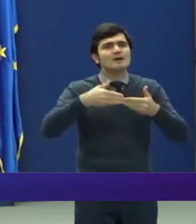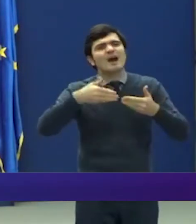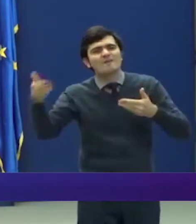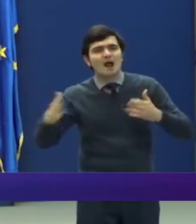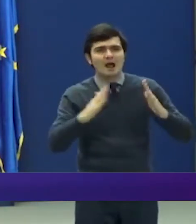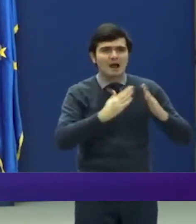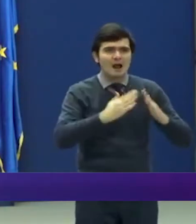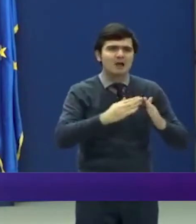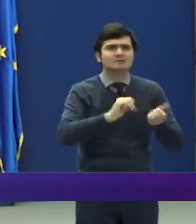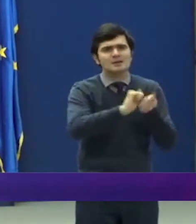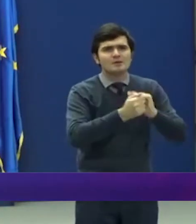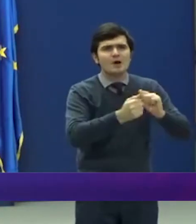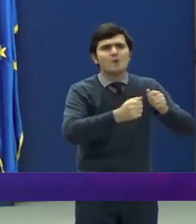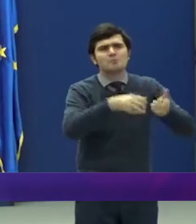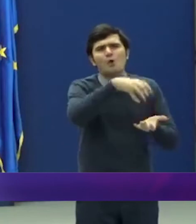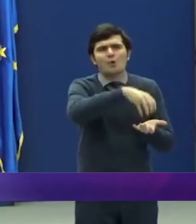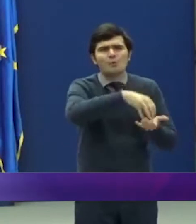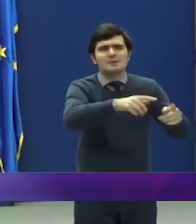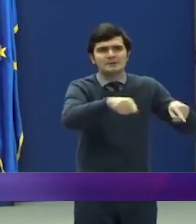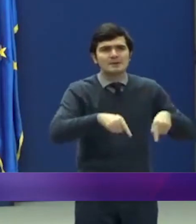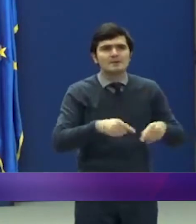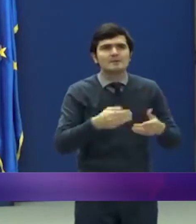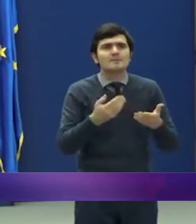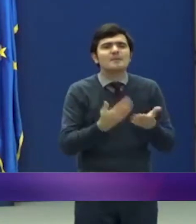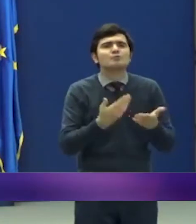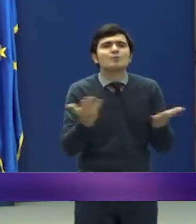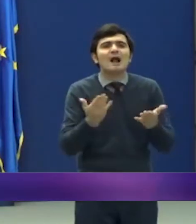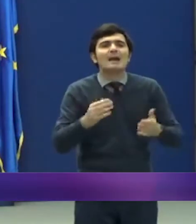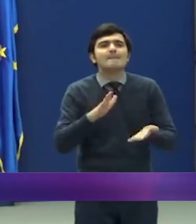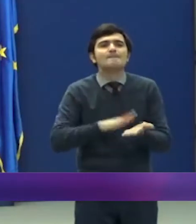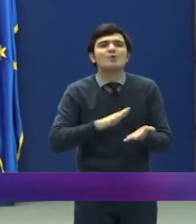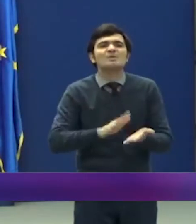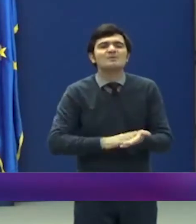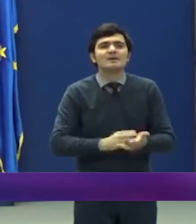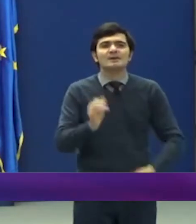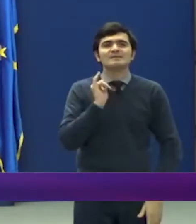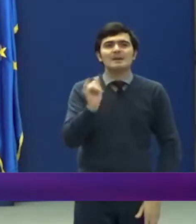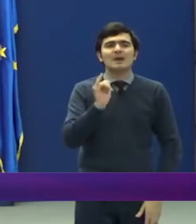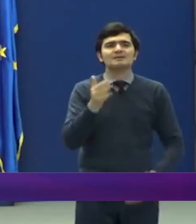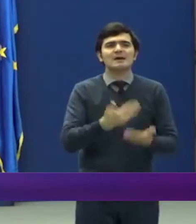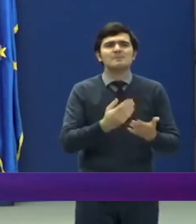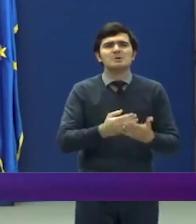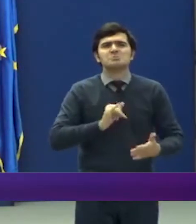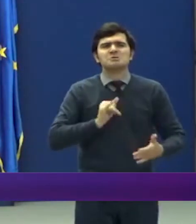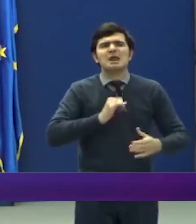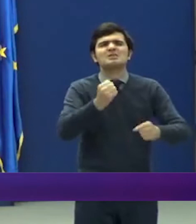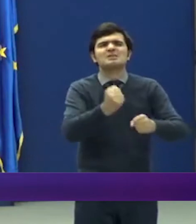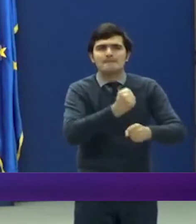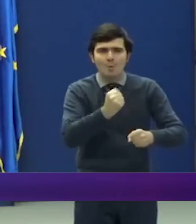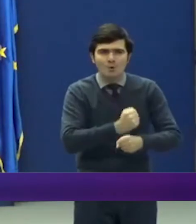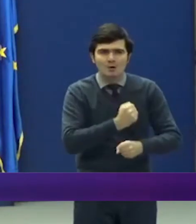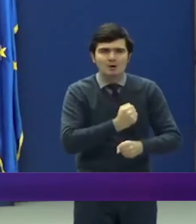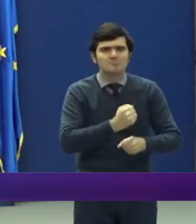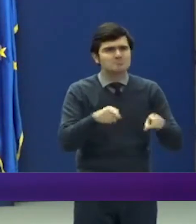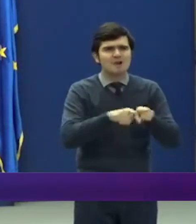sau a gospodăriei pentru următoarele motive. Deplasare în interes profesional, inclusiv